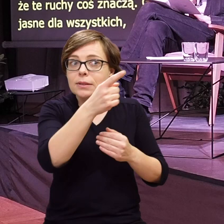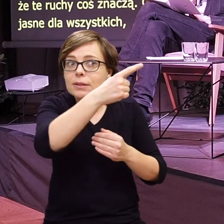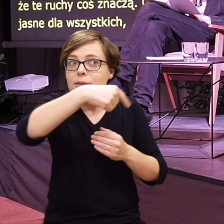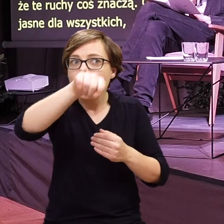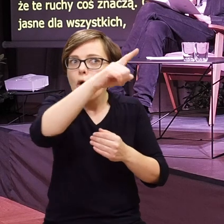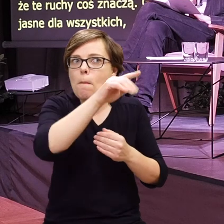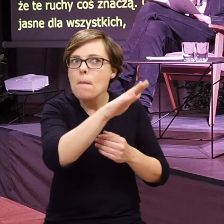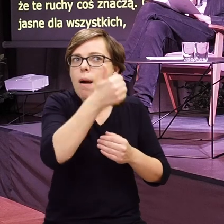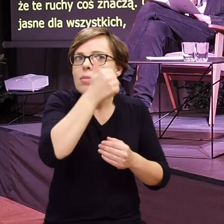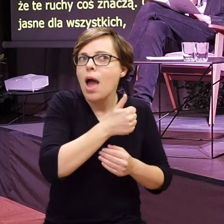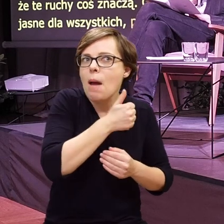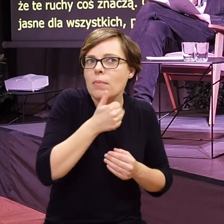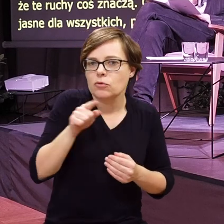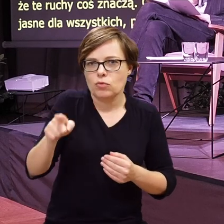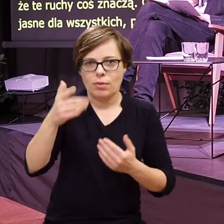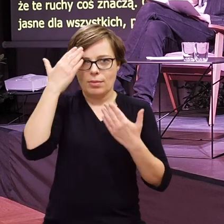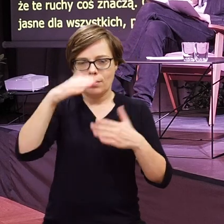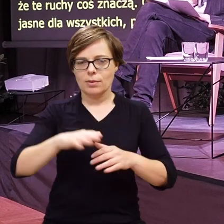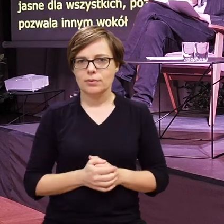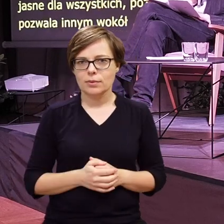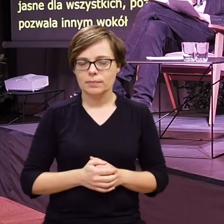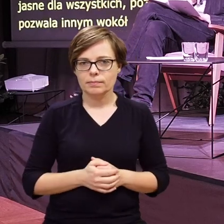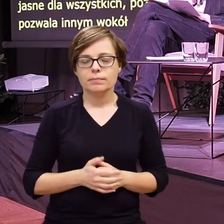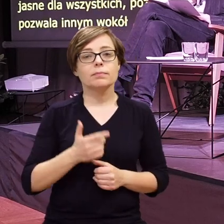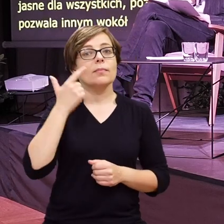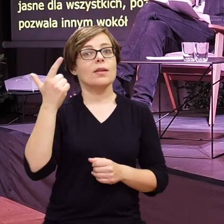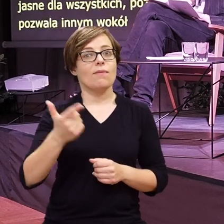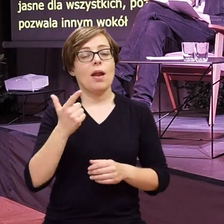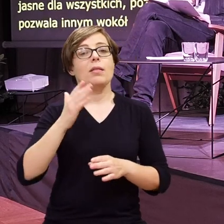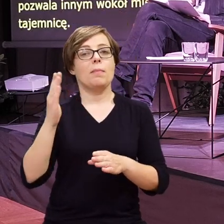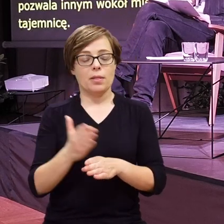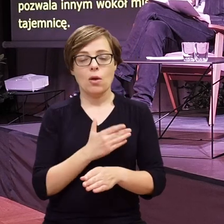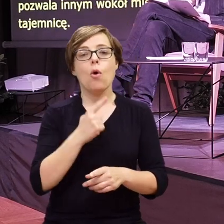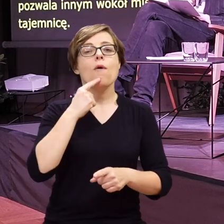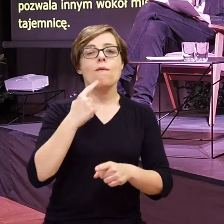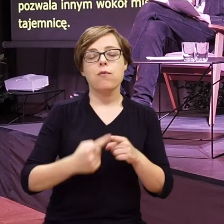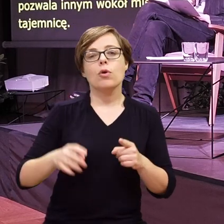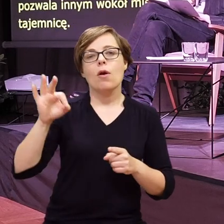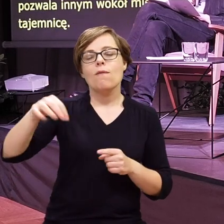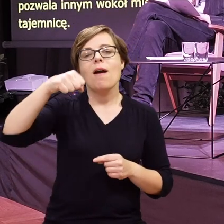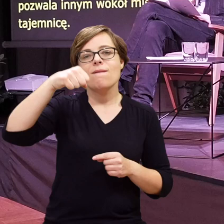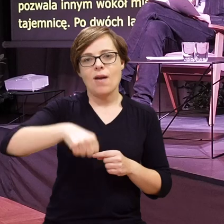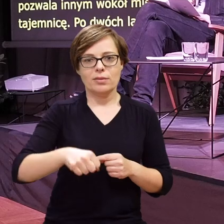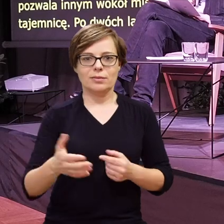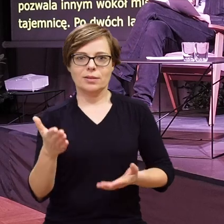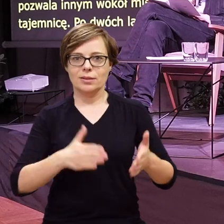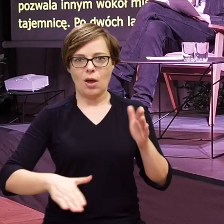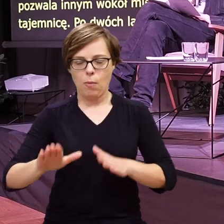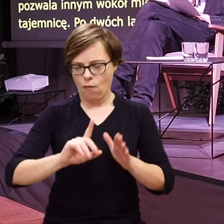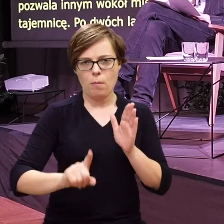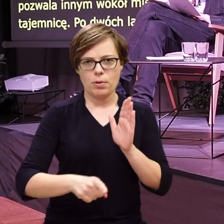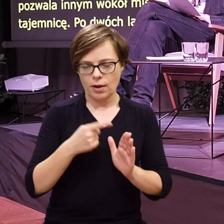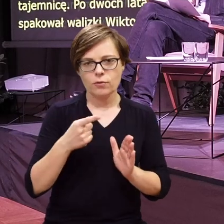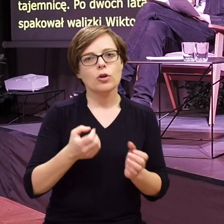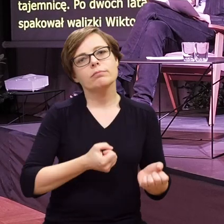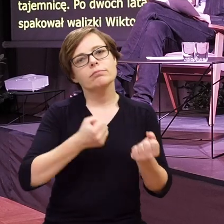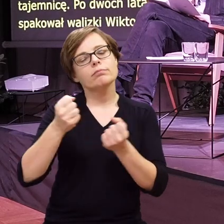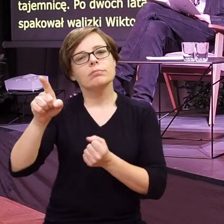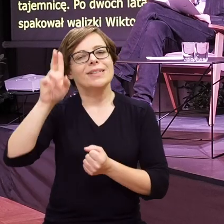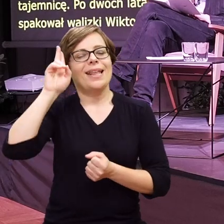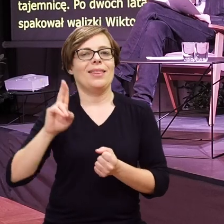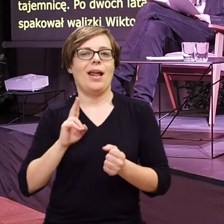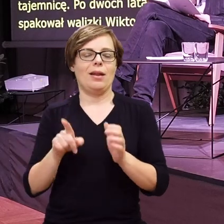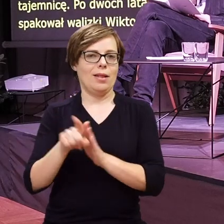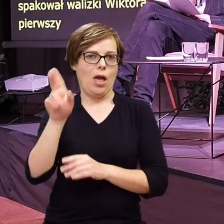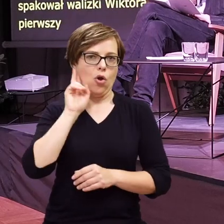pozwala innym wokół mieć jakąś tajemnicę. Po dwóch latach wujek spakował walizki Wiktora po raz pierwszy i wywiózł